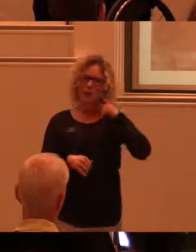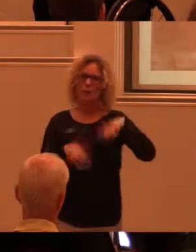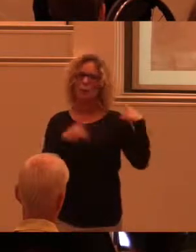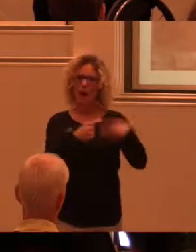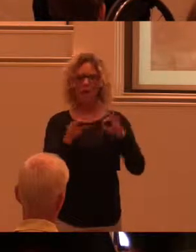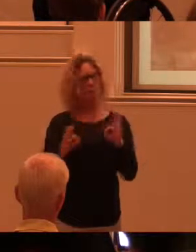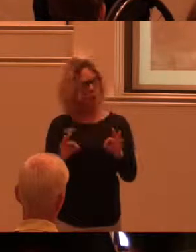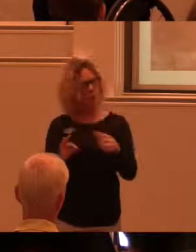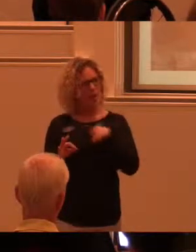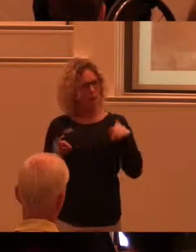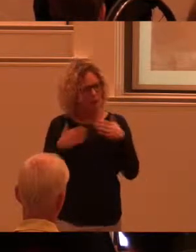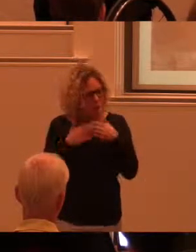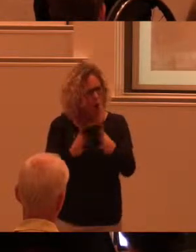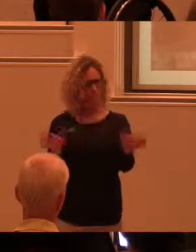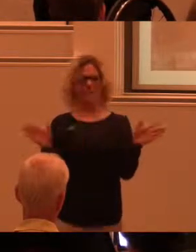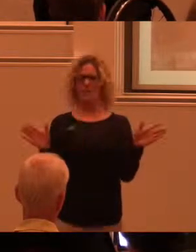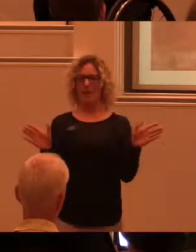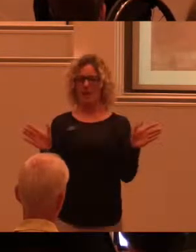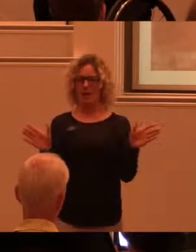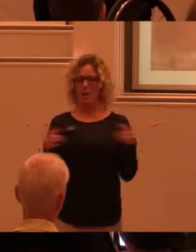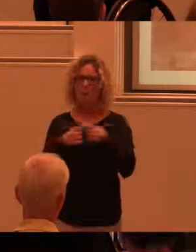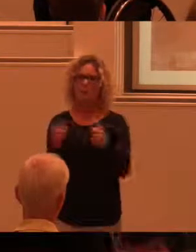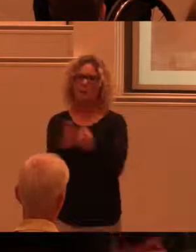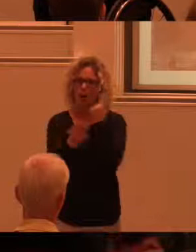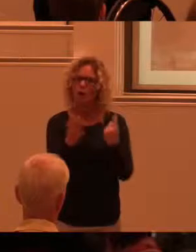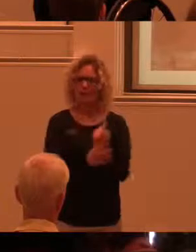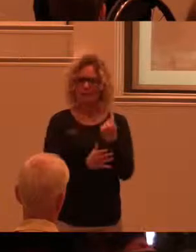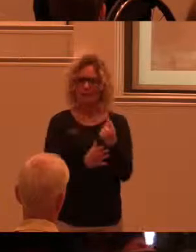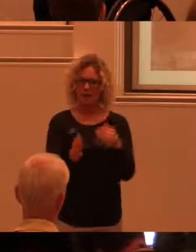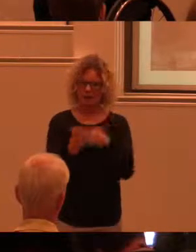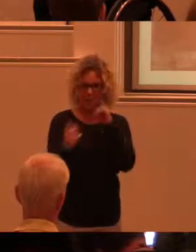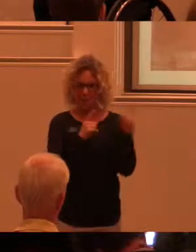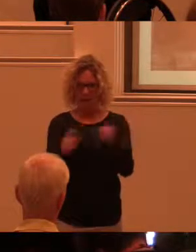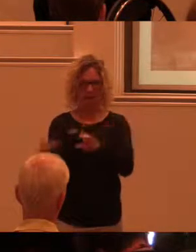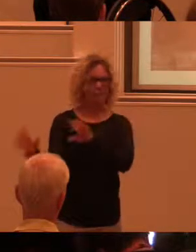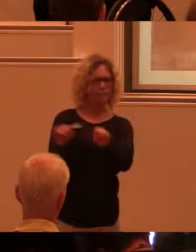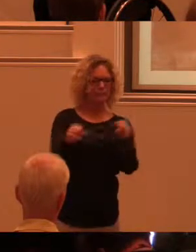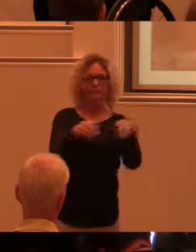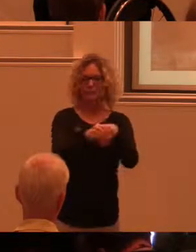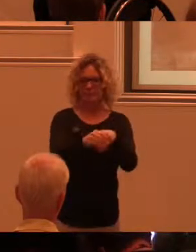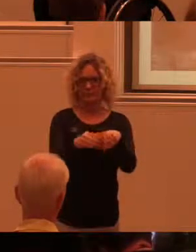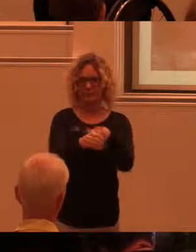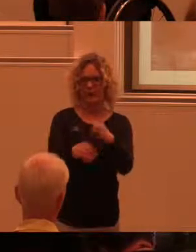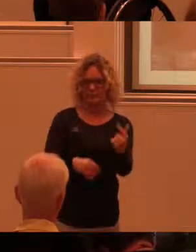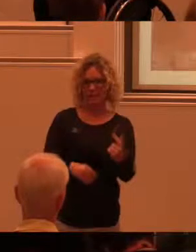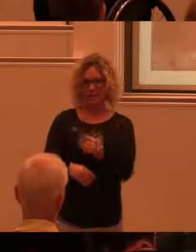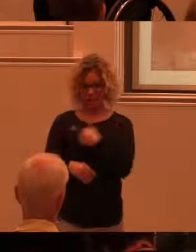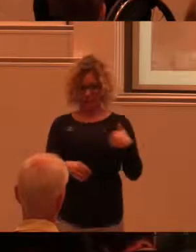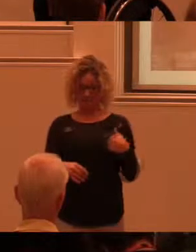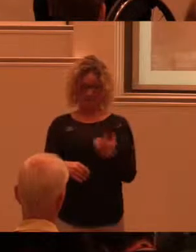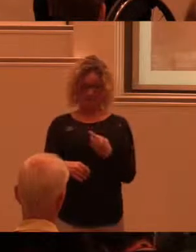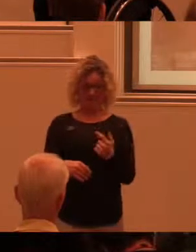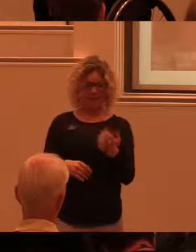Hur kan vi öppna upp förutsättningar för att människor ska kunna eröva delaktighet? På CERTEC ser vi inte